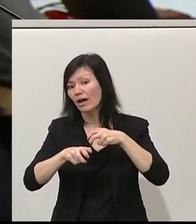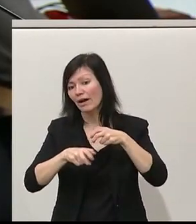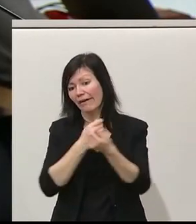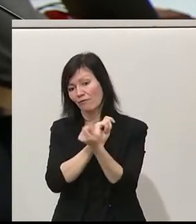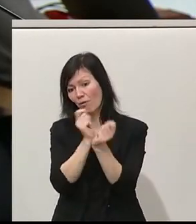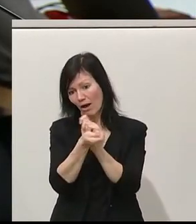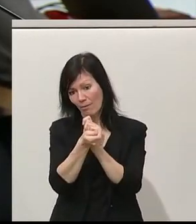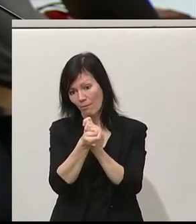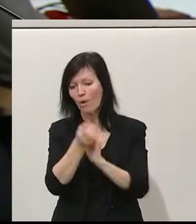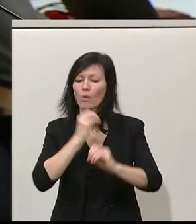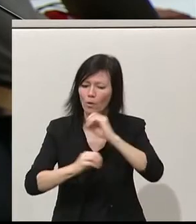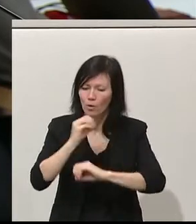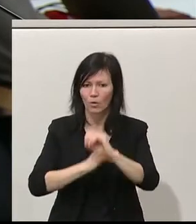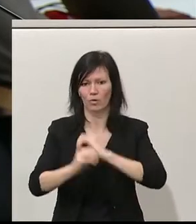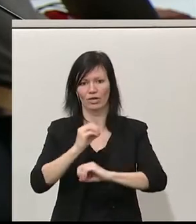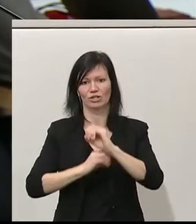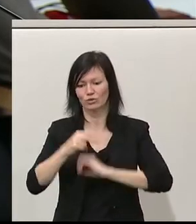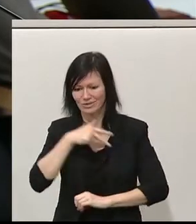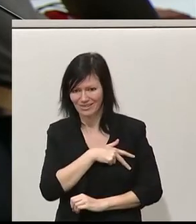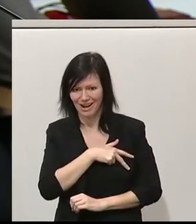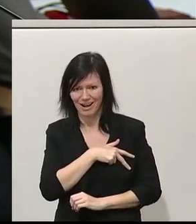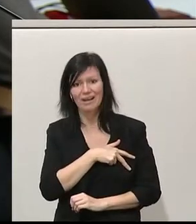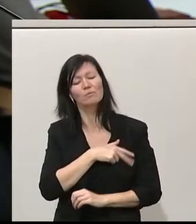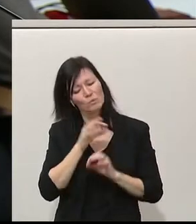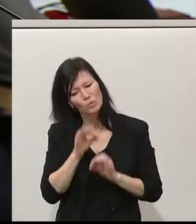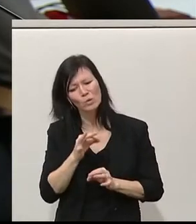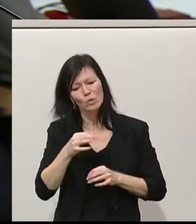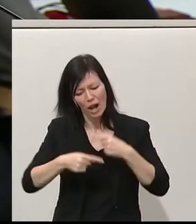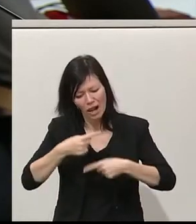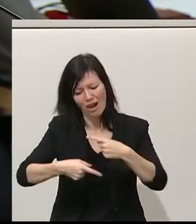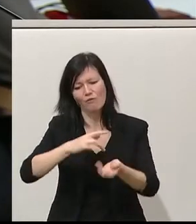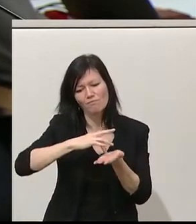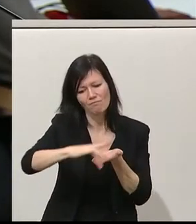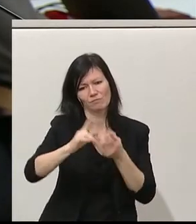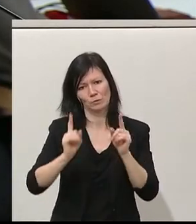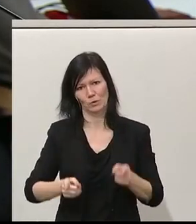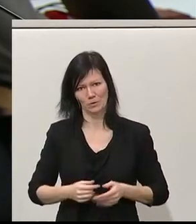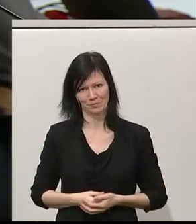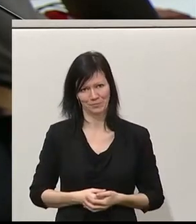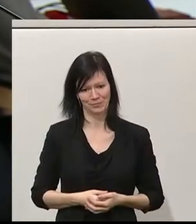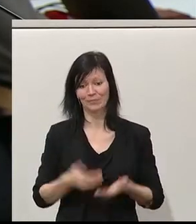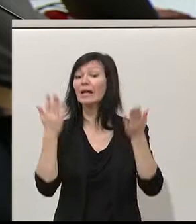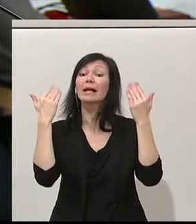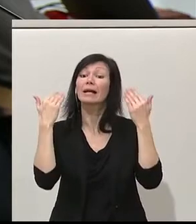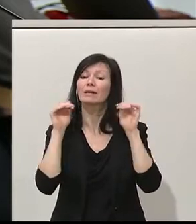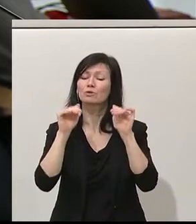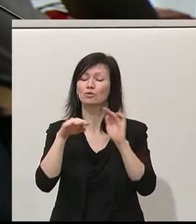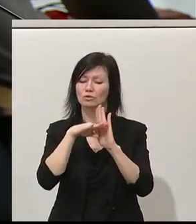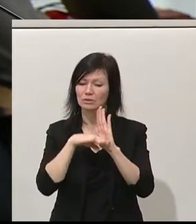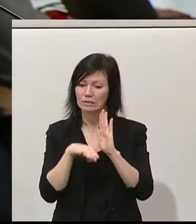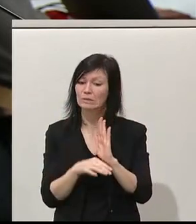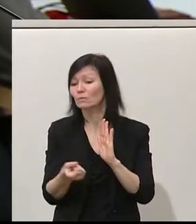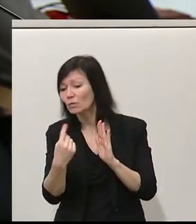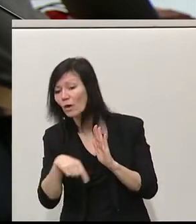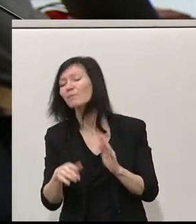Steuerreform gut und gemeinsam auf den Weg zu bringen. Wir haben ein Klimaschutzgesetz vor, wir haben den Klimacheck